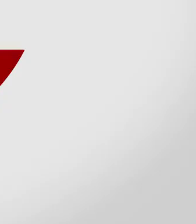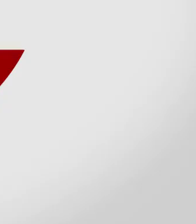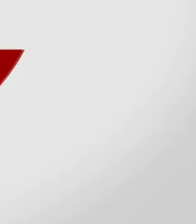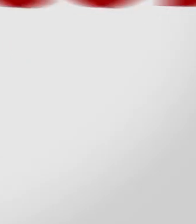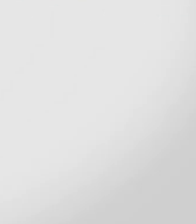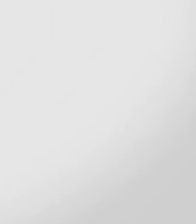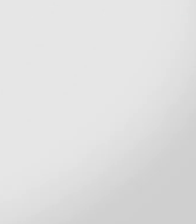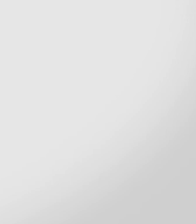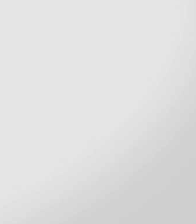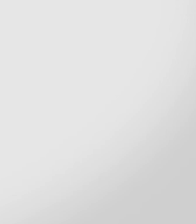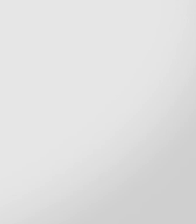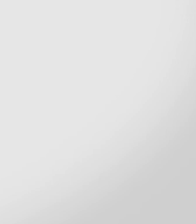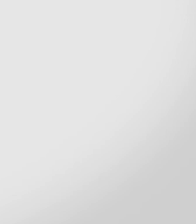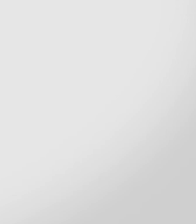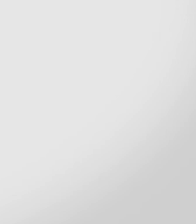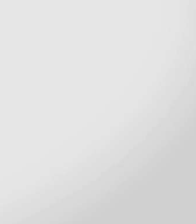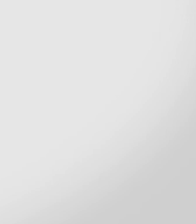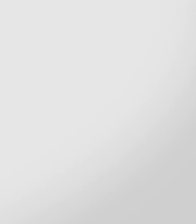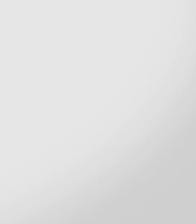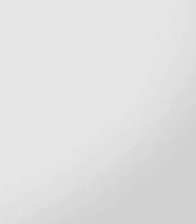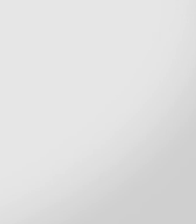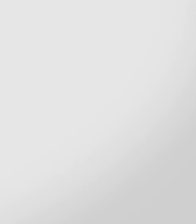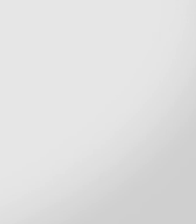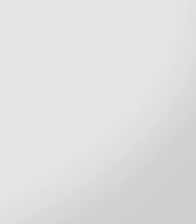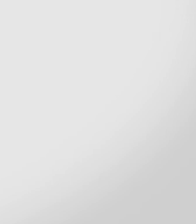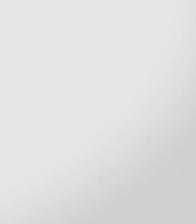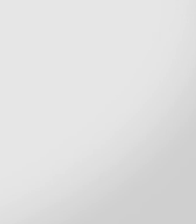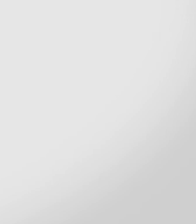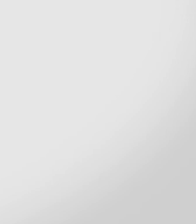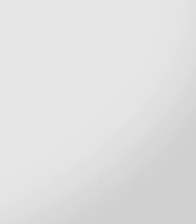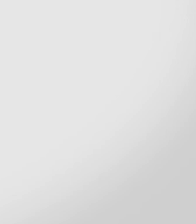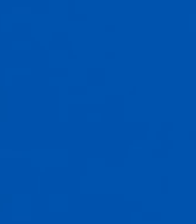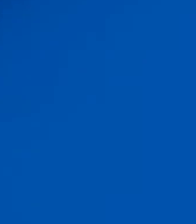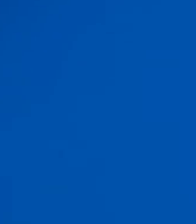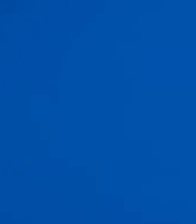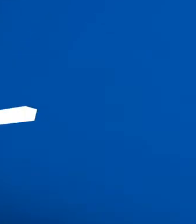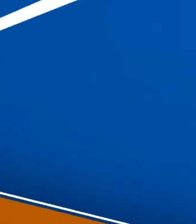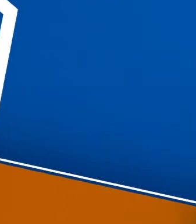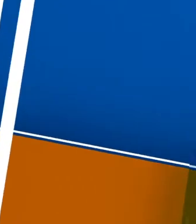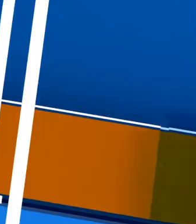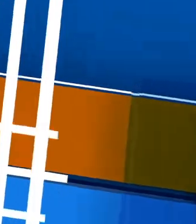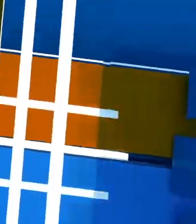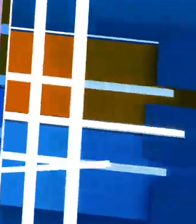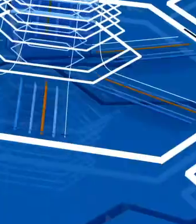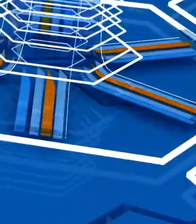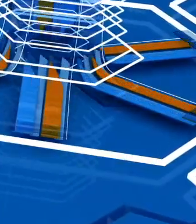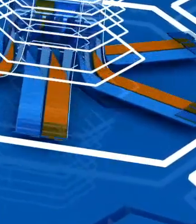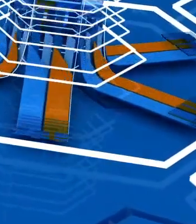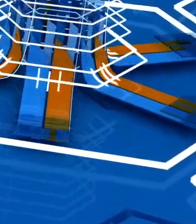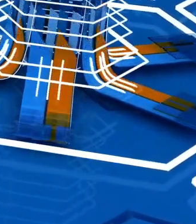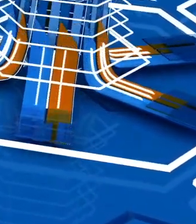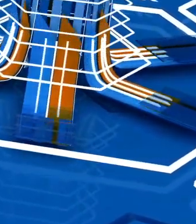Редактор.Егорова Редактор.Семкин.Егорова